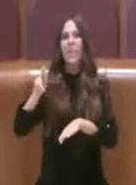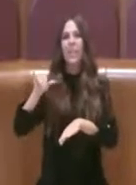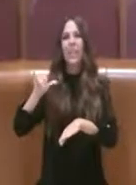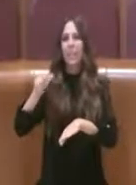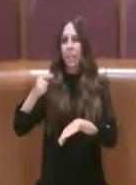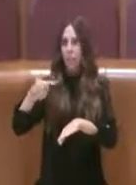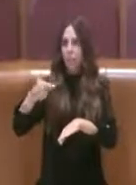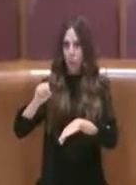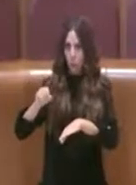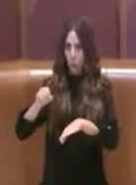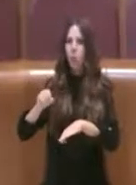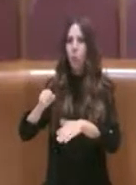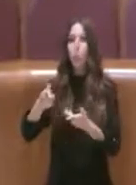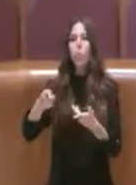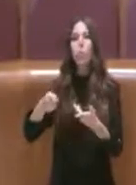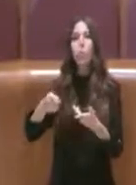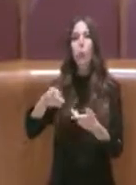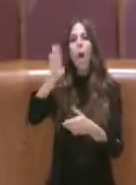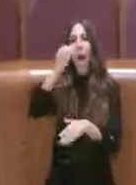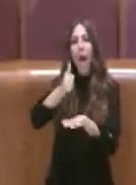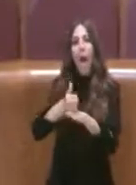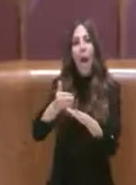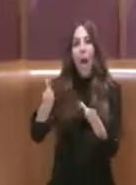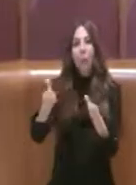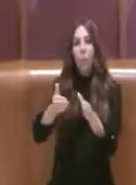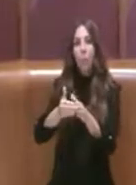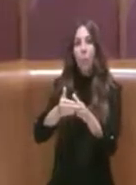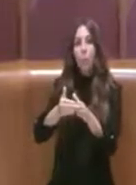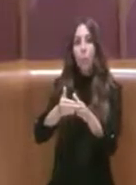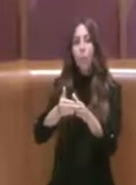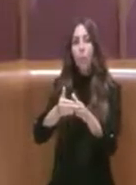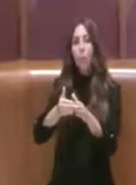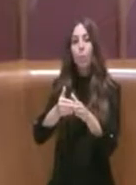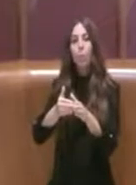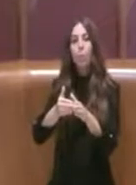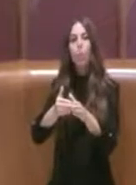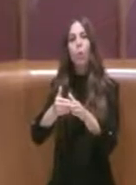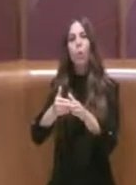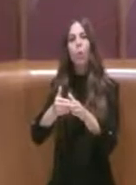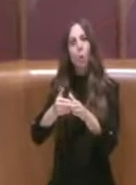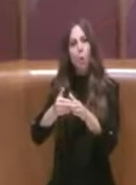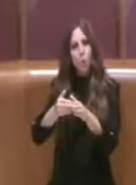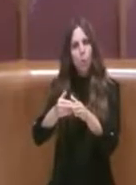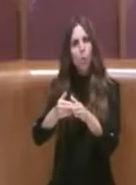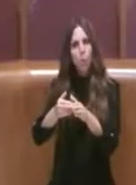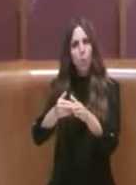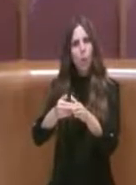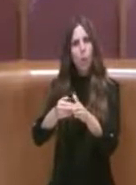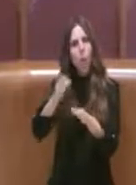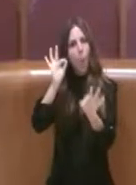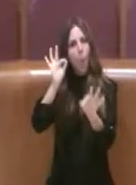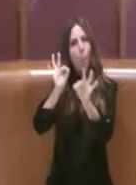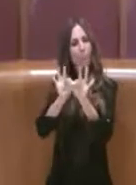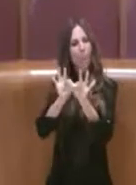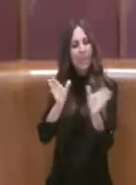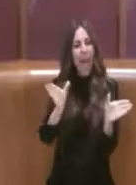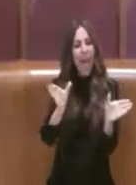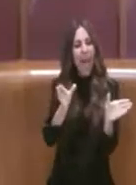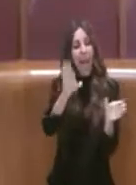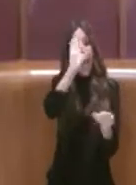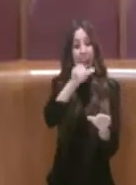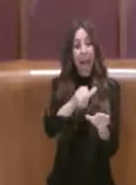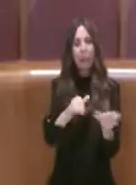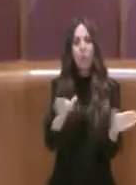proposta nella Capigruppo proprio per coinvolgere, io direi anche giusto intento, coinvolgere tutti i Capigruppo nella